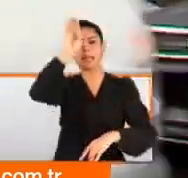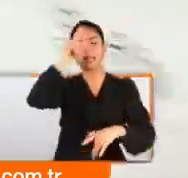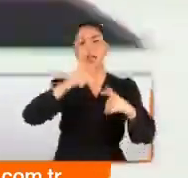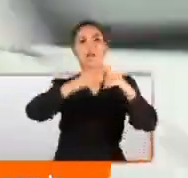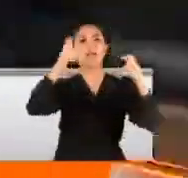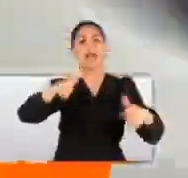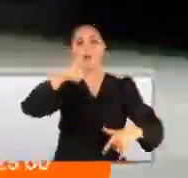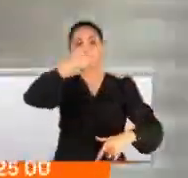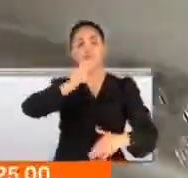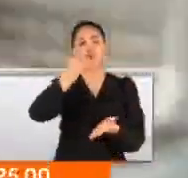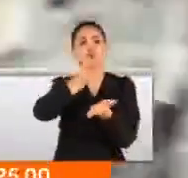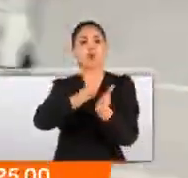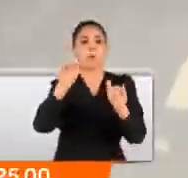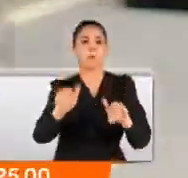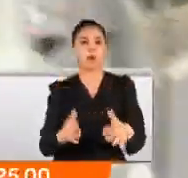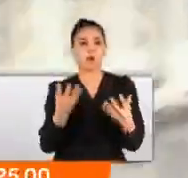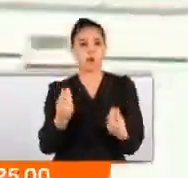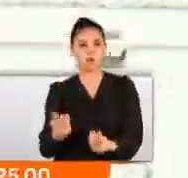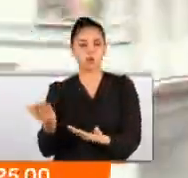Garipçe köyünde toprağa verildi.